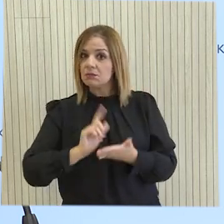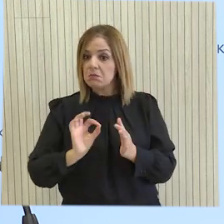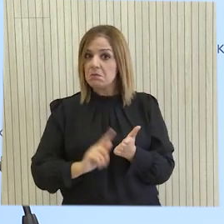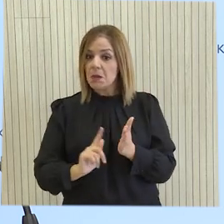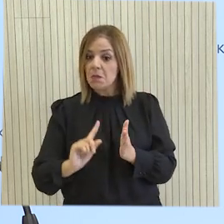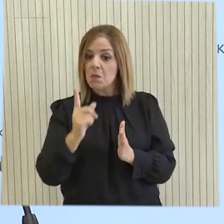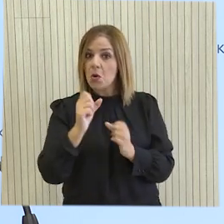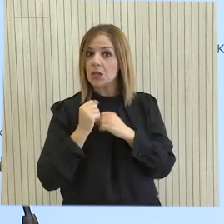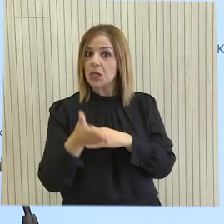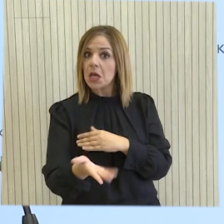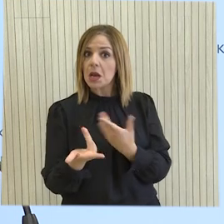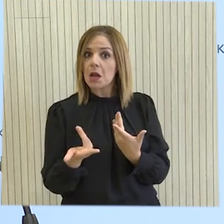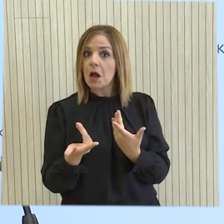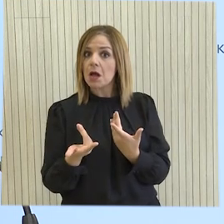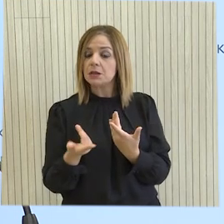πρώτη του Γενάρη.